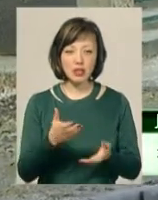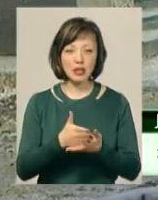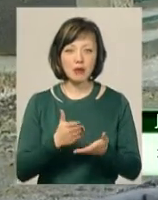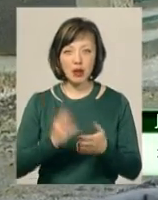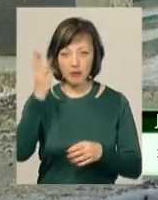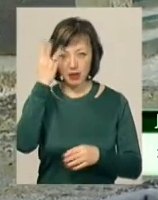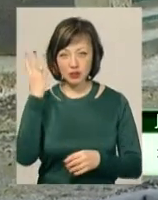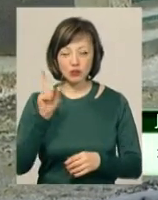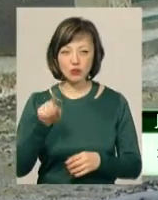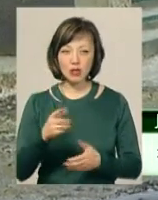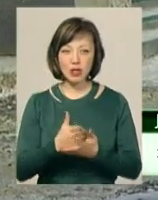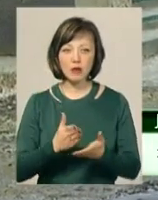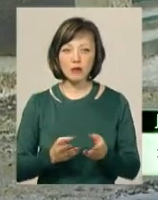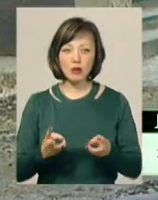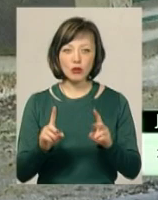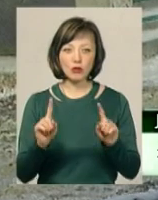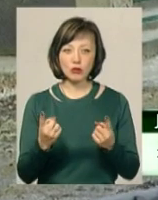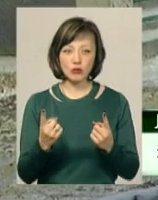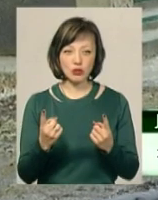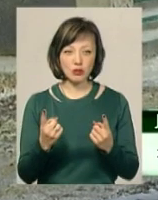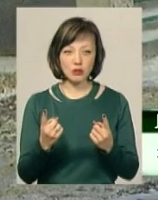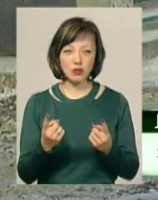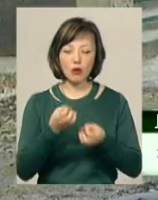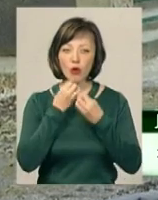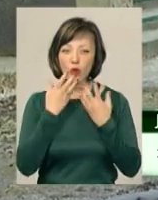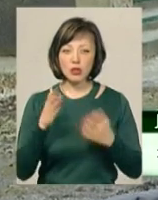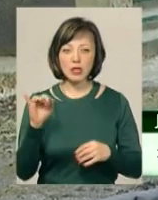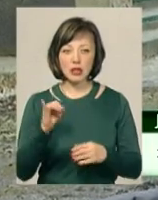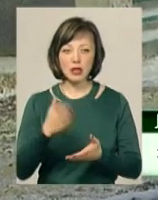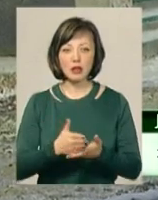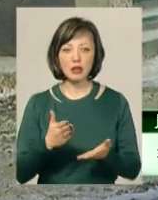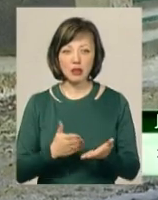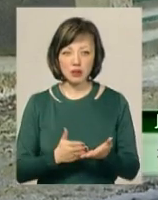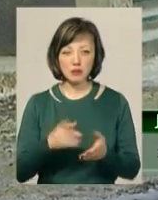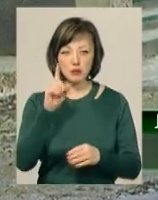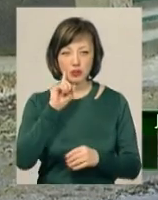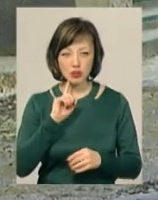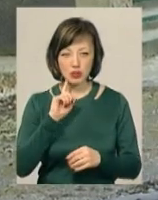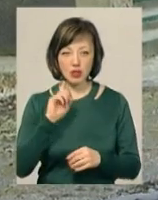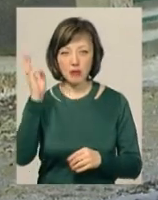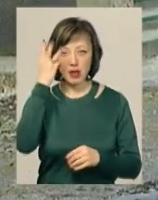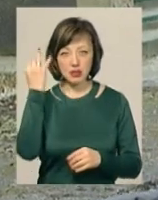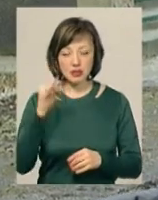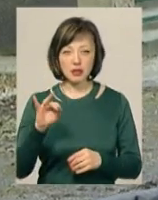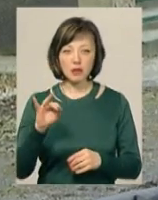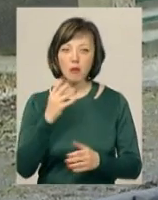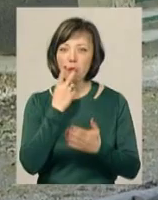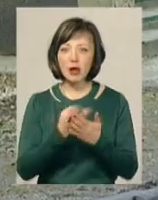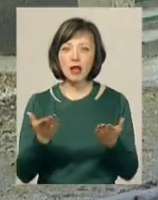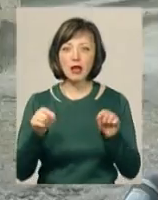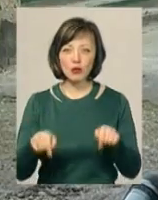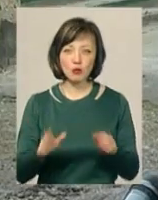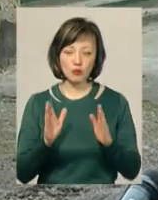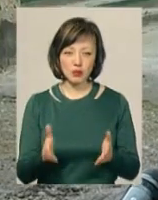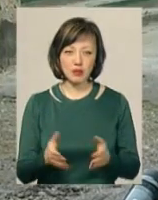Хмельницький, до речі, хлібопекарня дуже хороша і хліб смачний, хмельницький. Побачимо, який буде